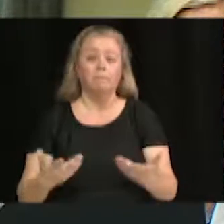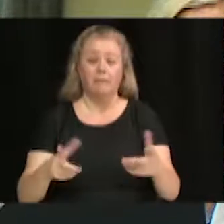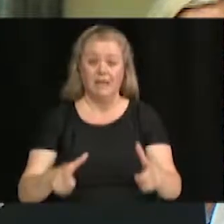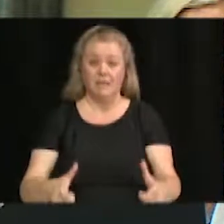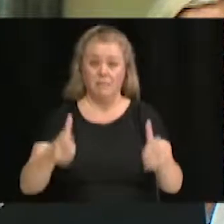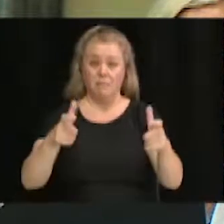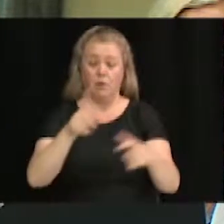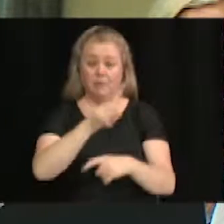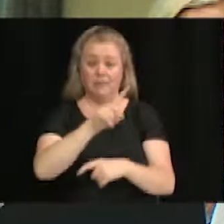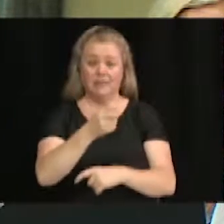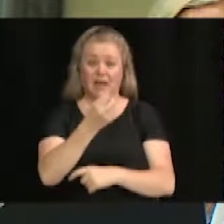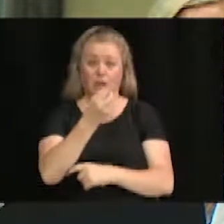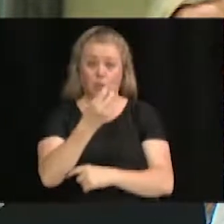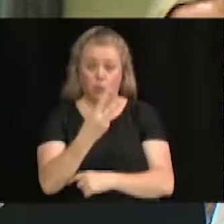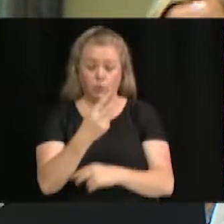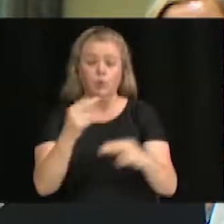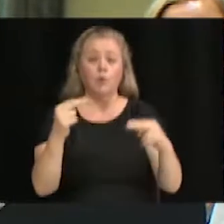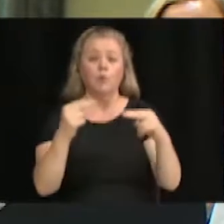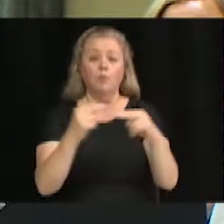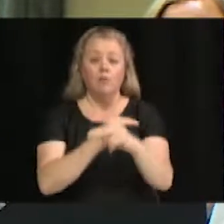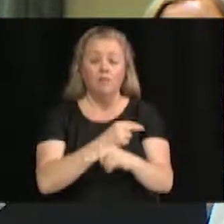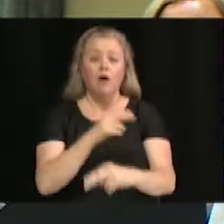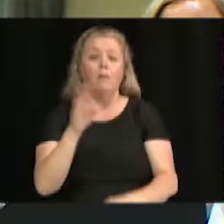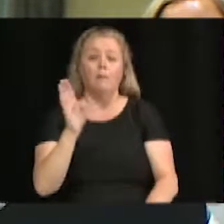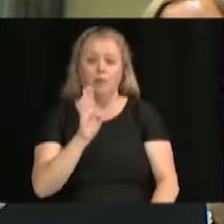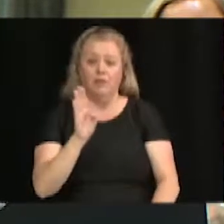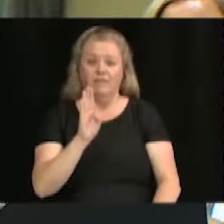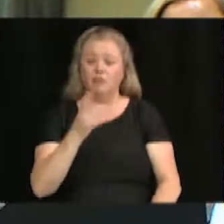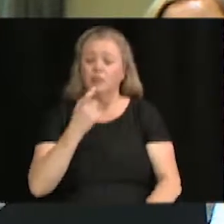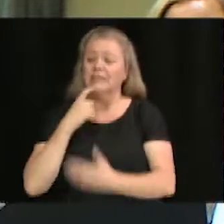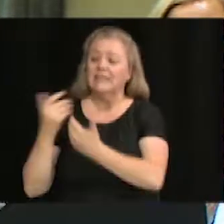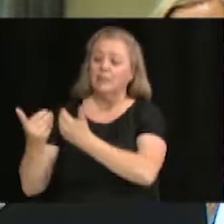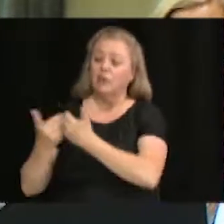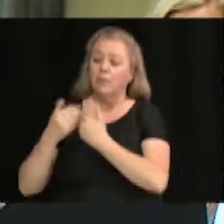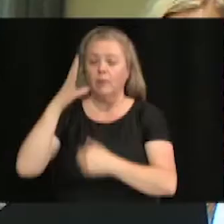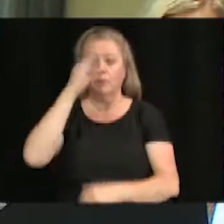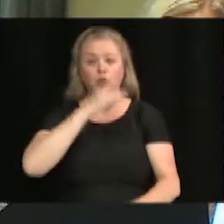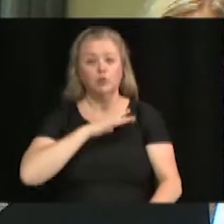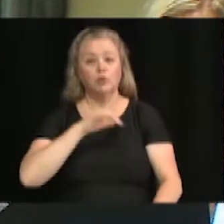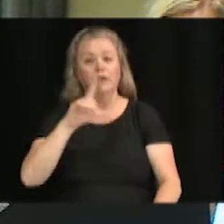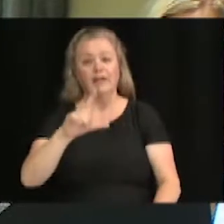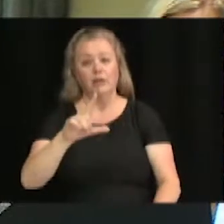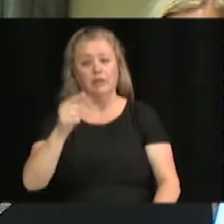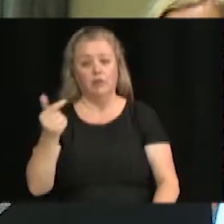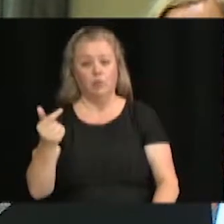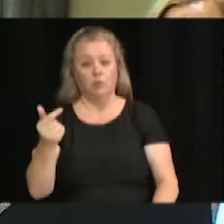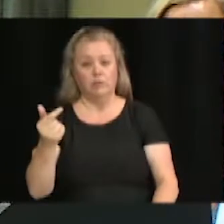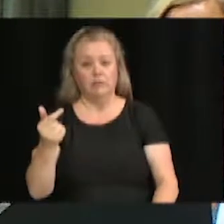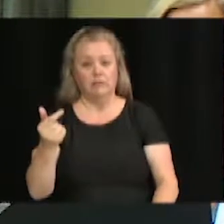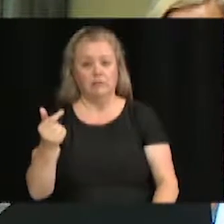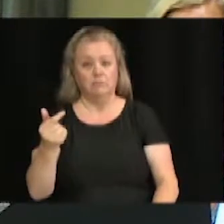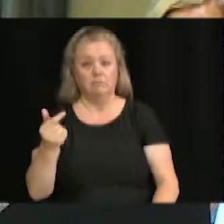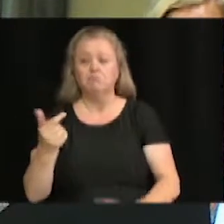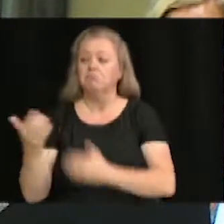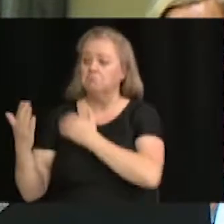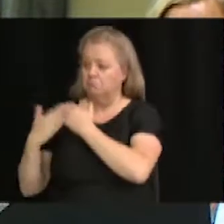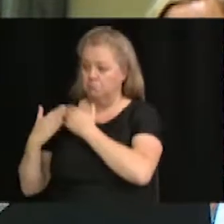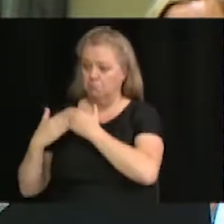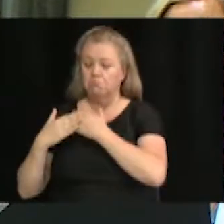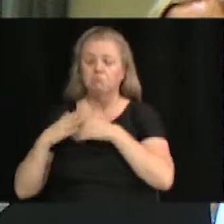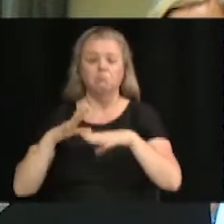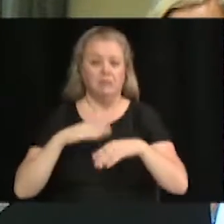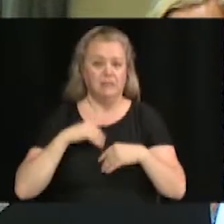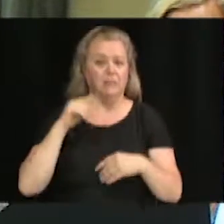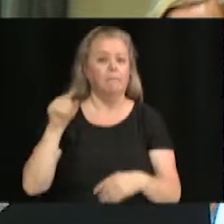112 boulevard de la Bonaventure, formulé par M. Lionel Gauthier. On recommande d'accorder les